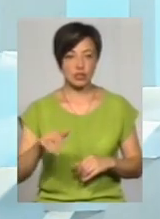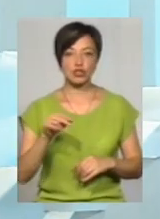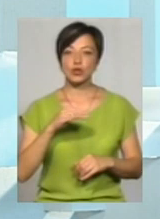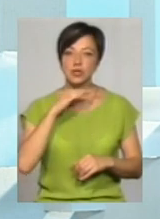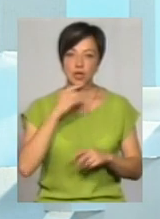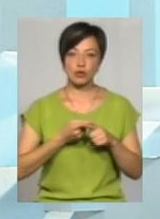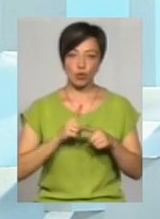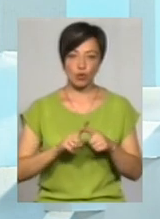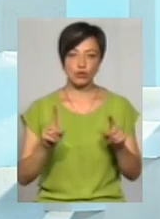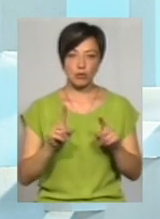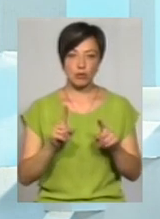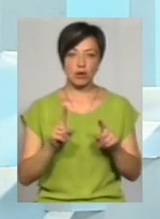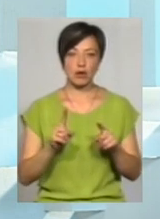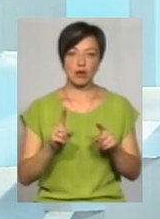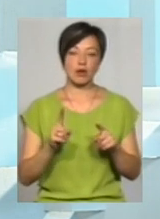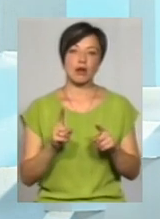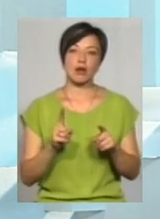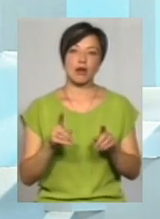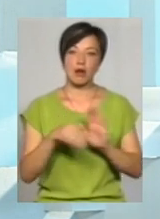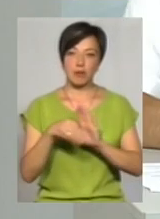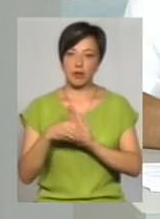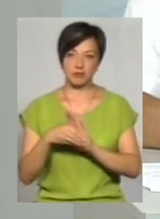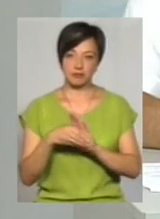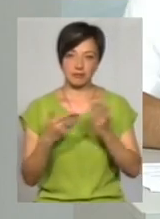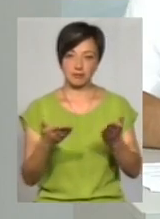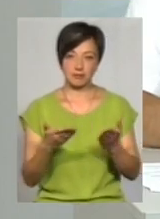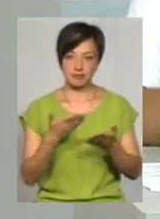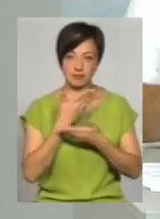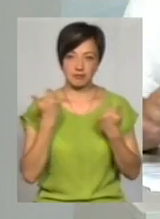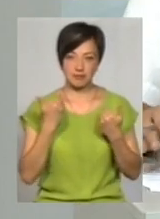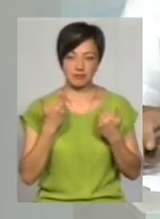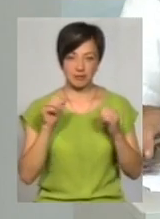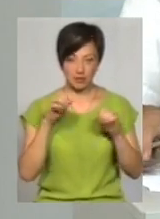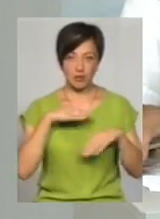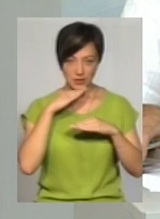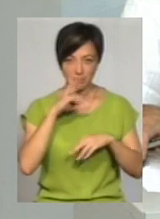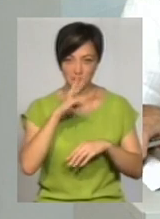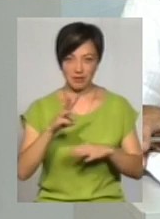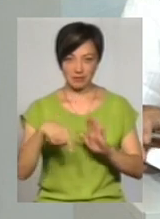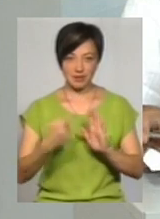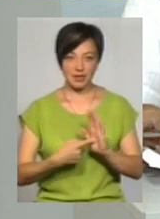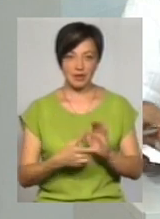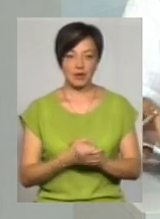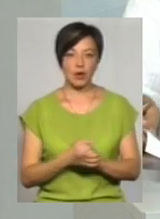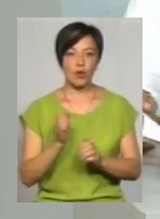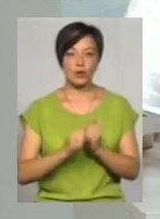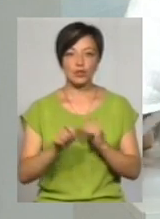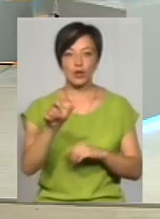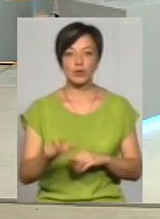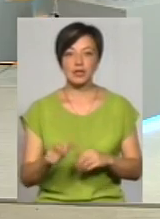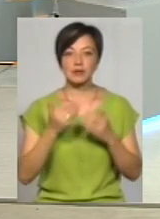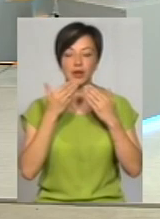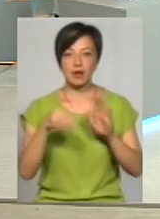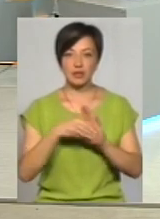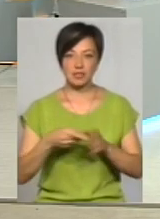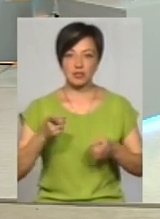достатньо цього, щоб протистояти, спокійся, брати хабарі? Ну, знаєте, якщо відверто говорити, то кожна людина, якщо спитають за